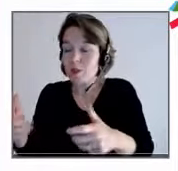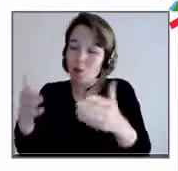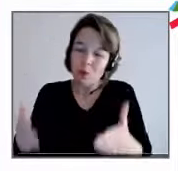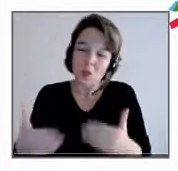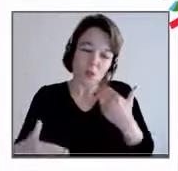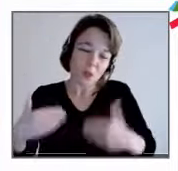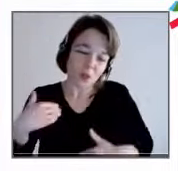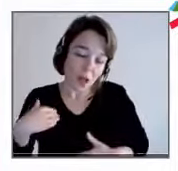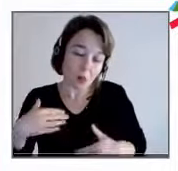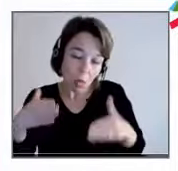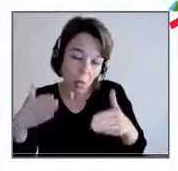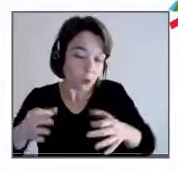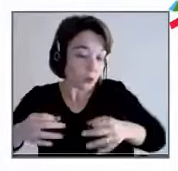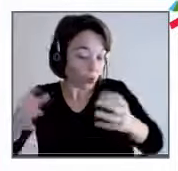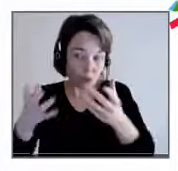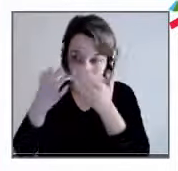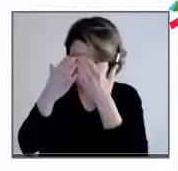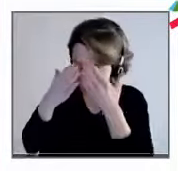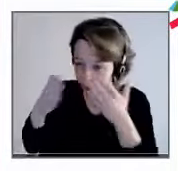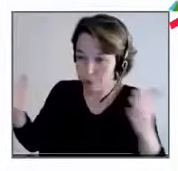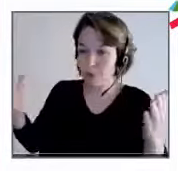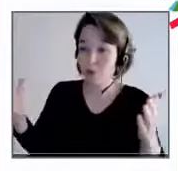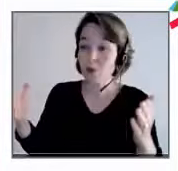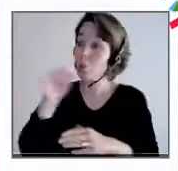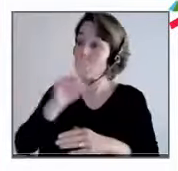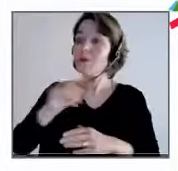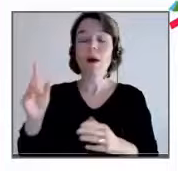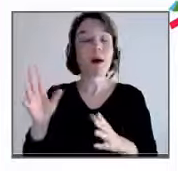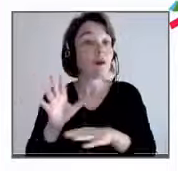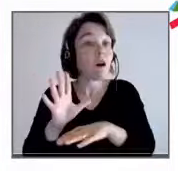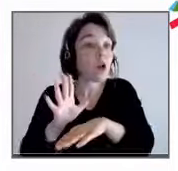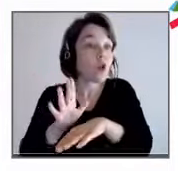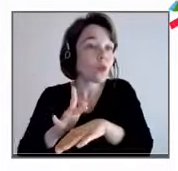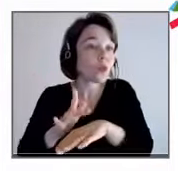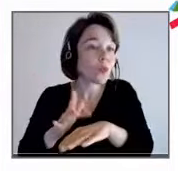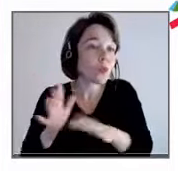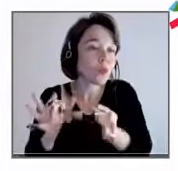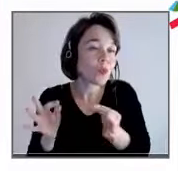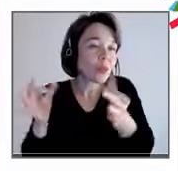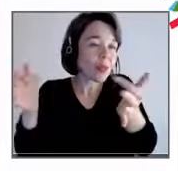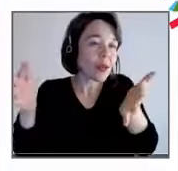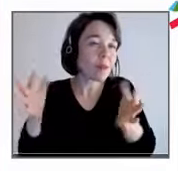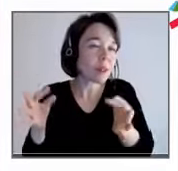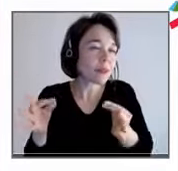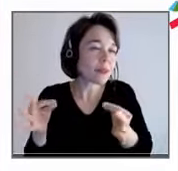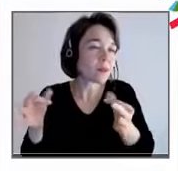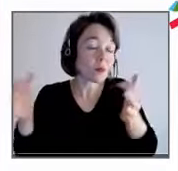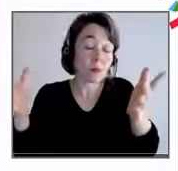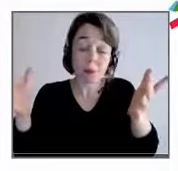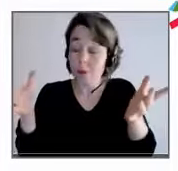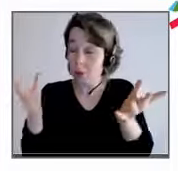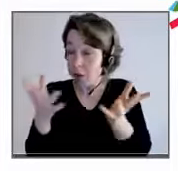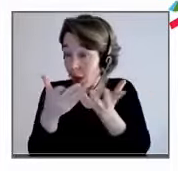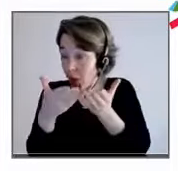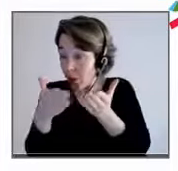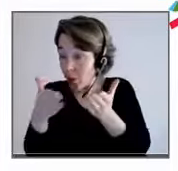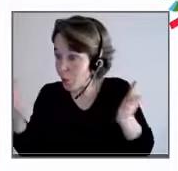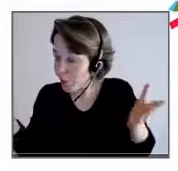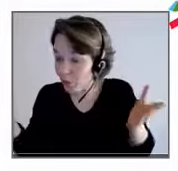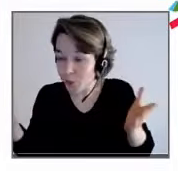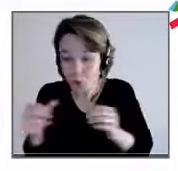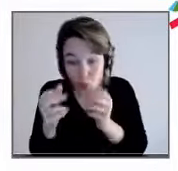pense, sur des vulnérabilités, pas telles qu'on les entend comme ça intuitivement, mais telles que sont des moments ou des situations